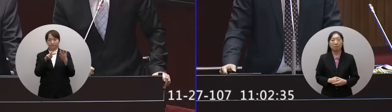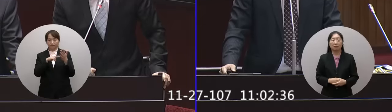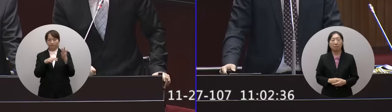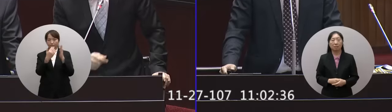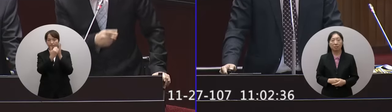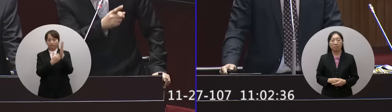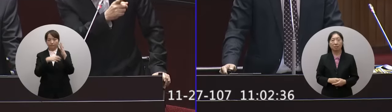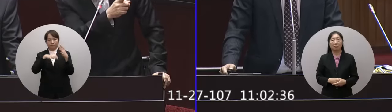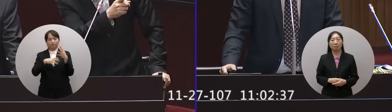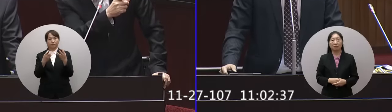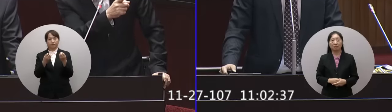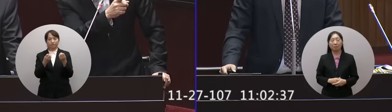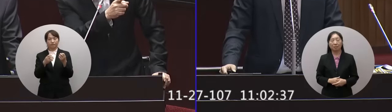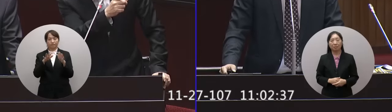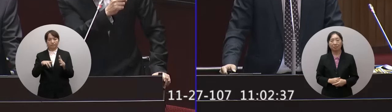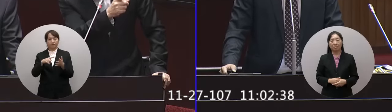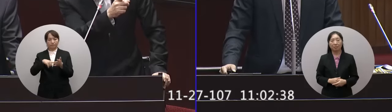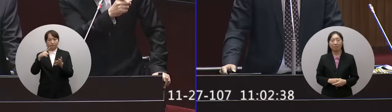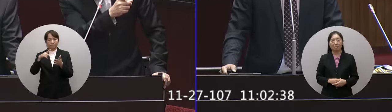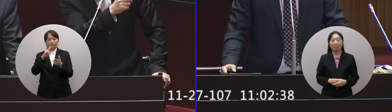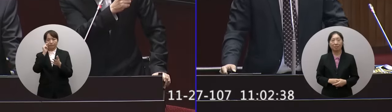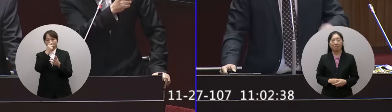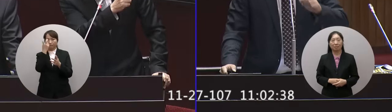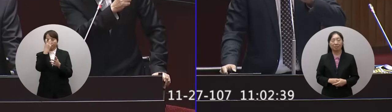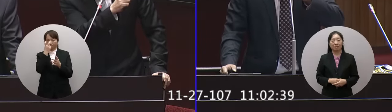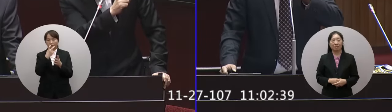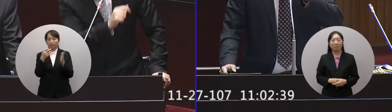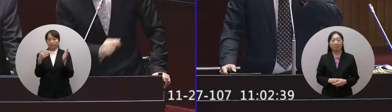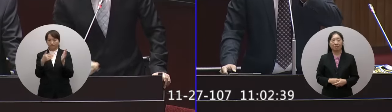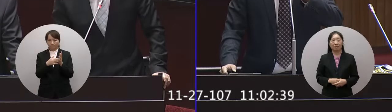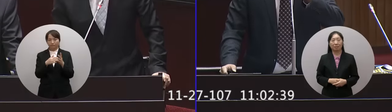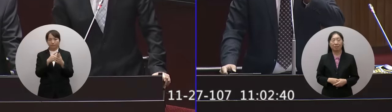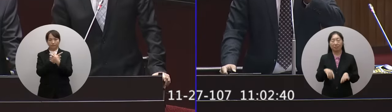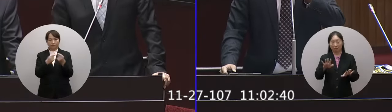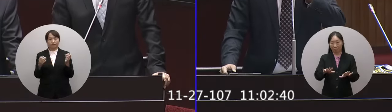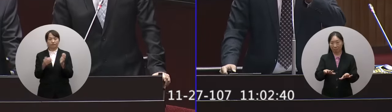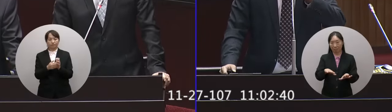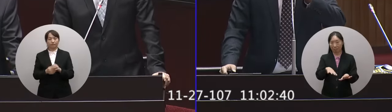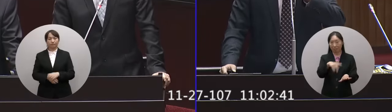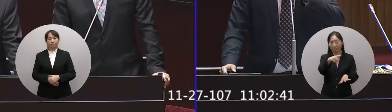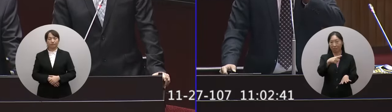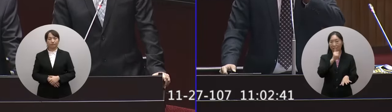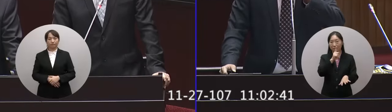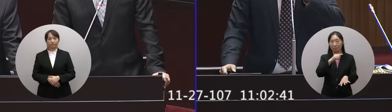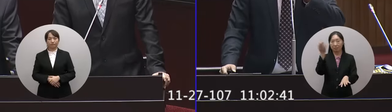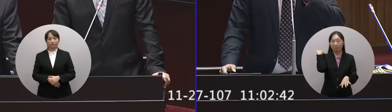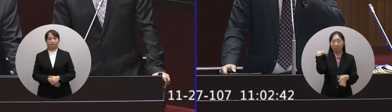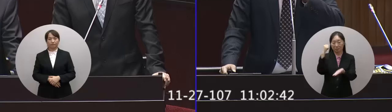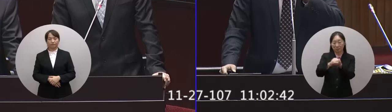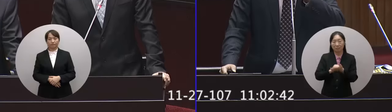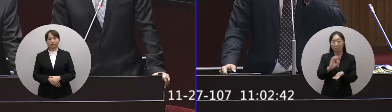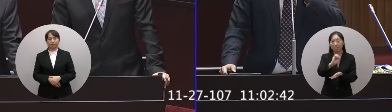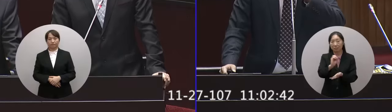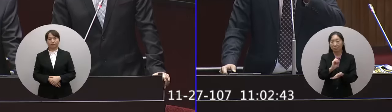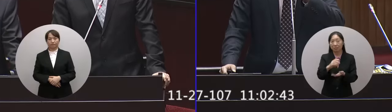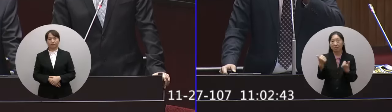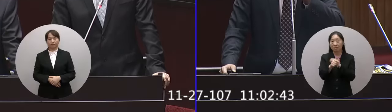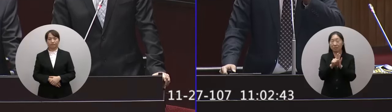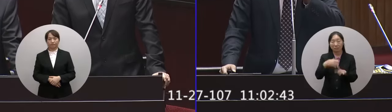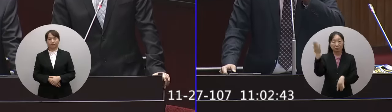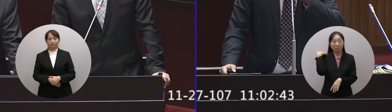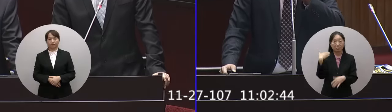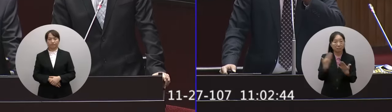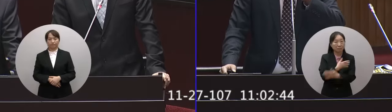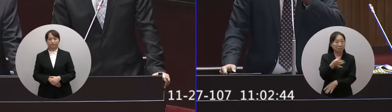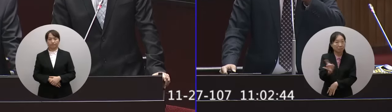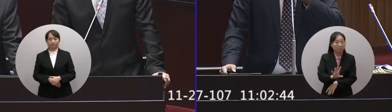履歷表是沒有但是他這一次這個特別檢查以後來你說齁你看他們履歷表是沒有代表之前根本沒有換